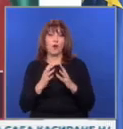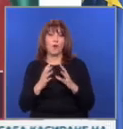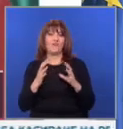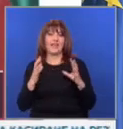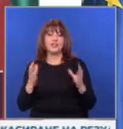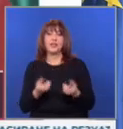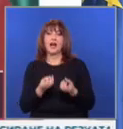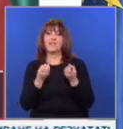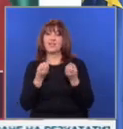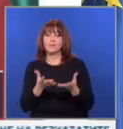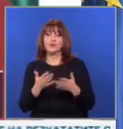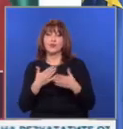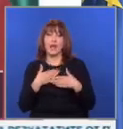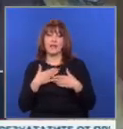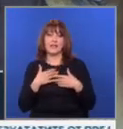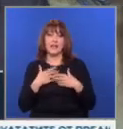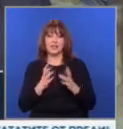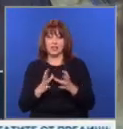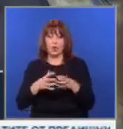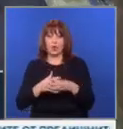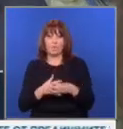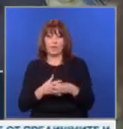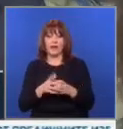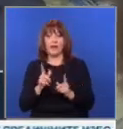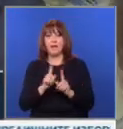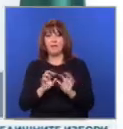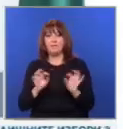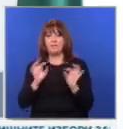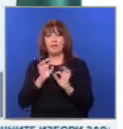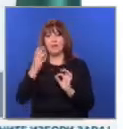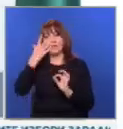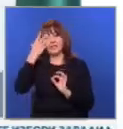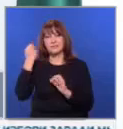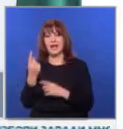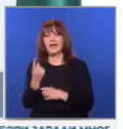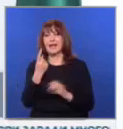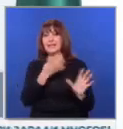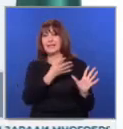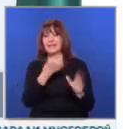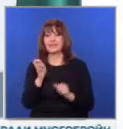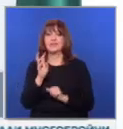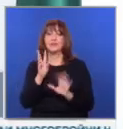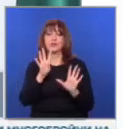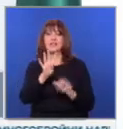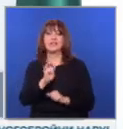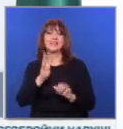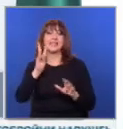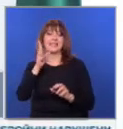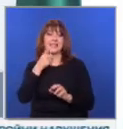възможности на нашата полярна експедиция. Няма да забравя, в 1993 година,